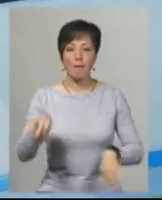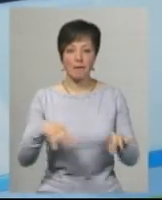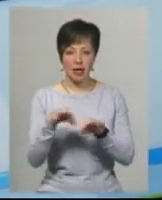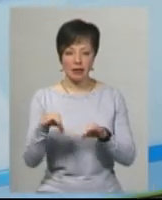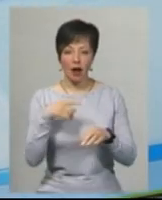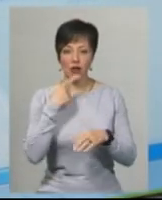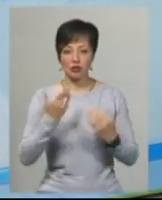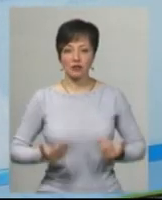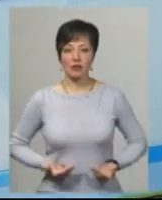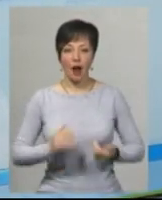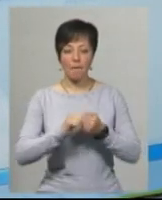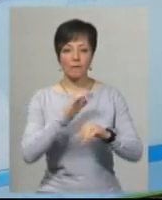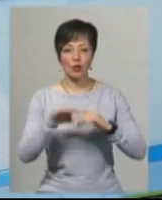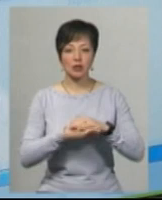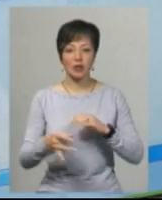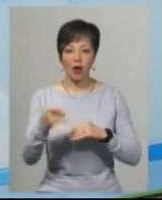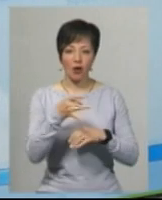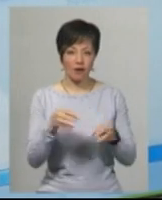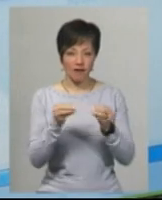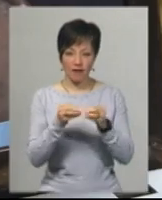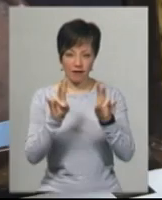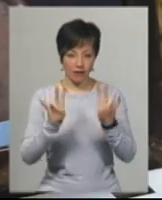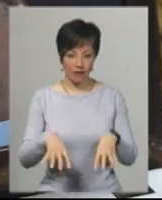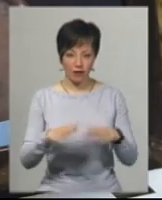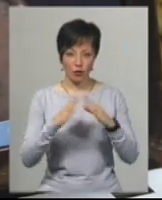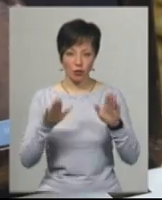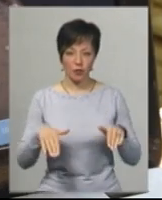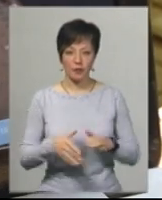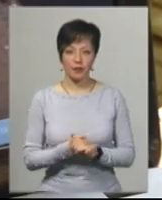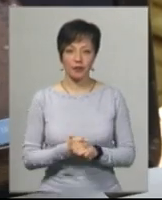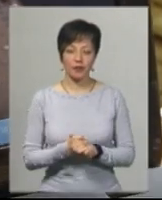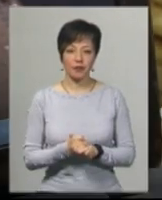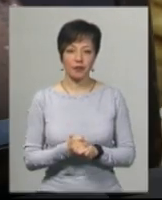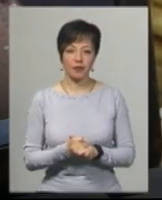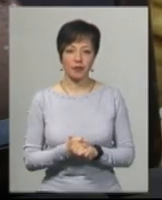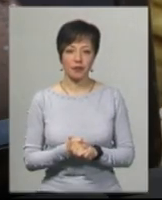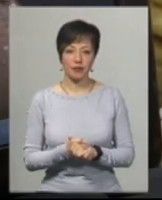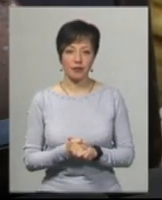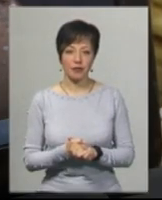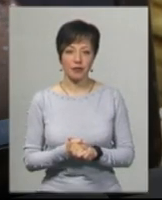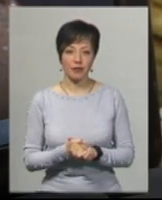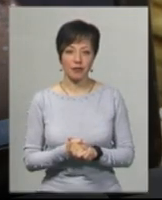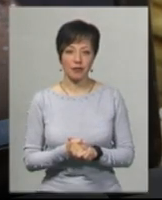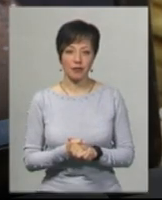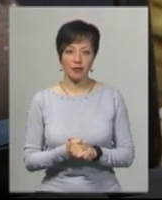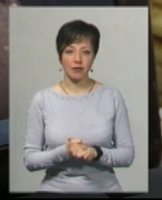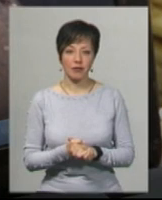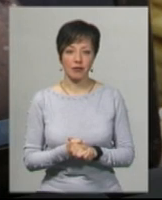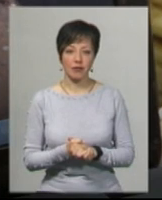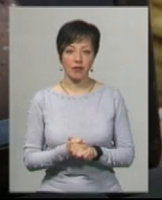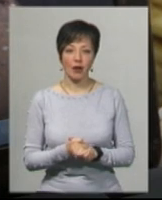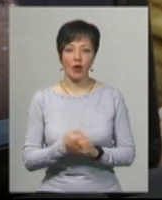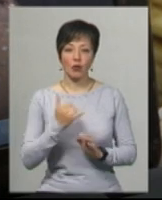району та каже, ні він, його батьки за подвір'я не виходять. У троє частині села був випадок